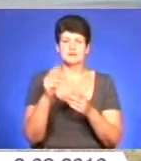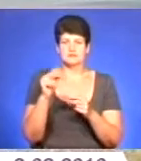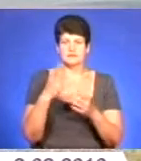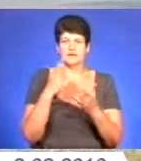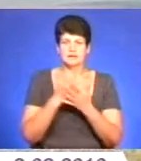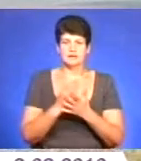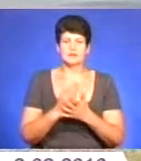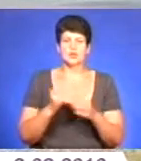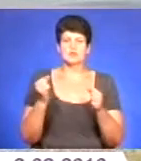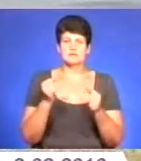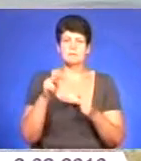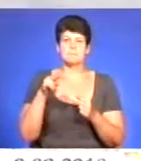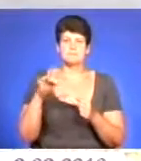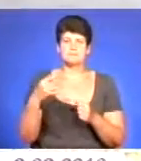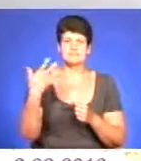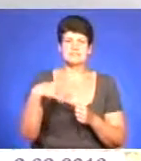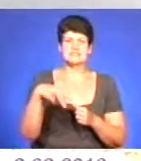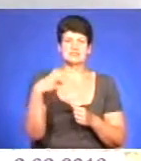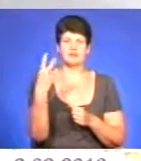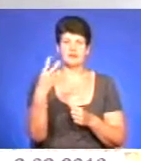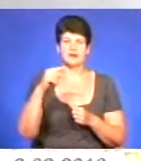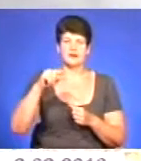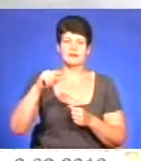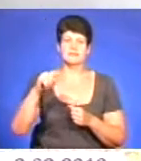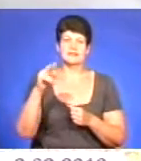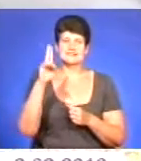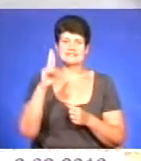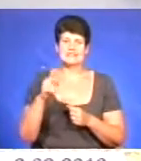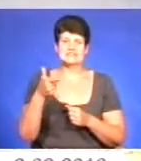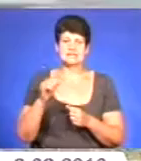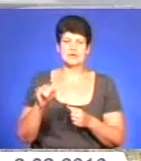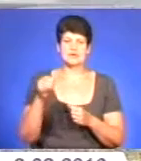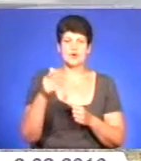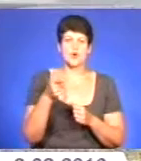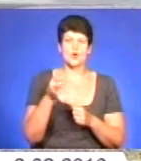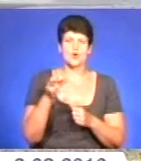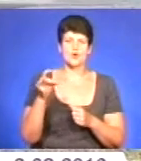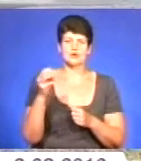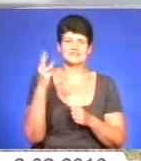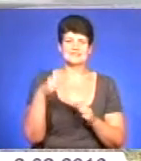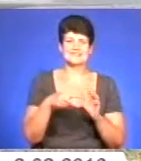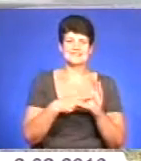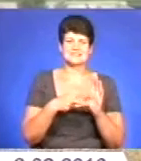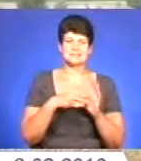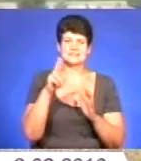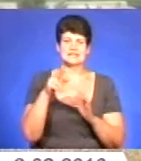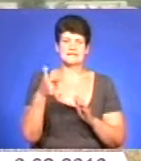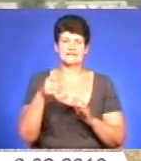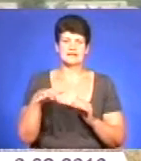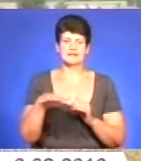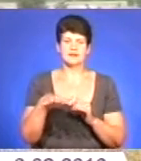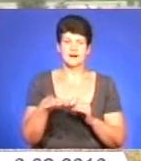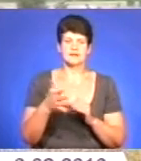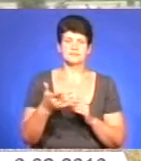озимої пшениці – 52,5 центнерів з гектара, гроху – 37 центнерів з гектара, озимого ріпаку – 26,7.